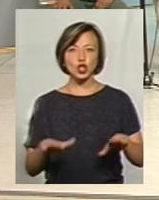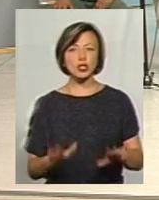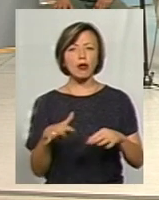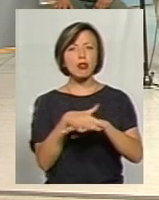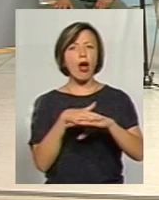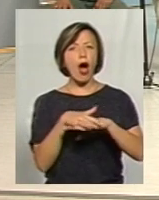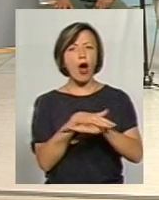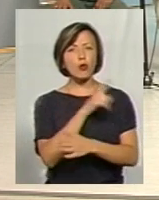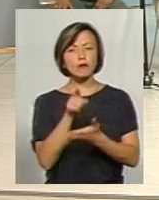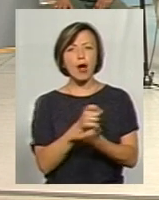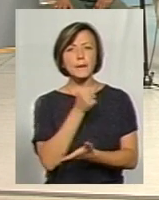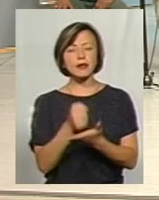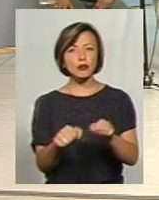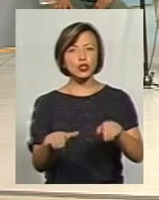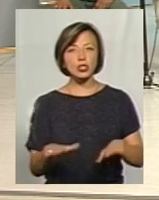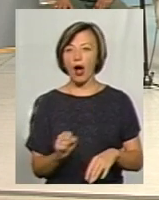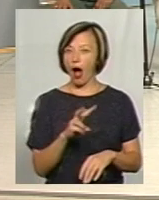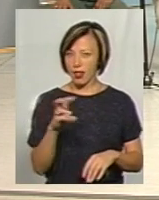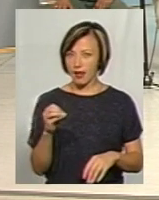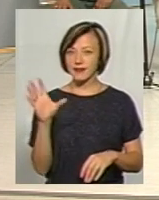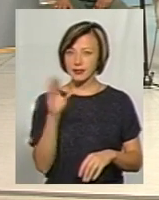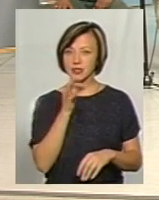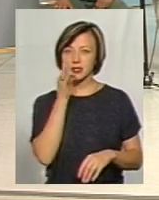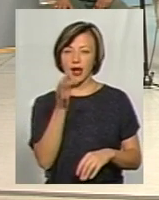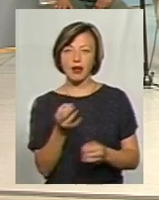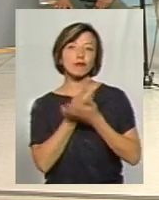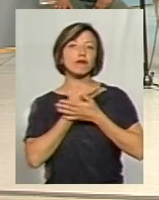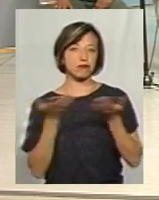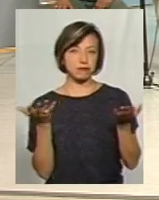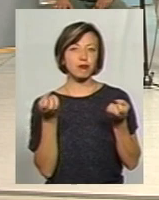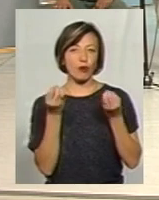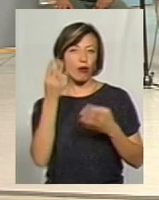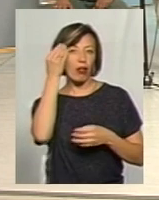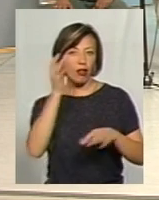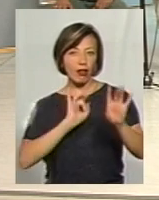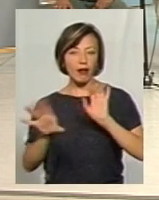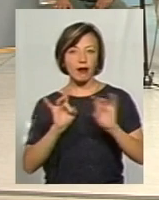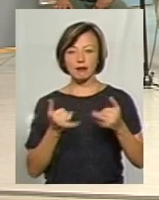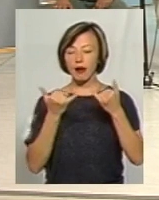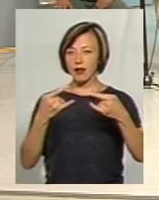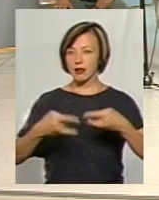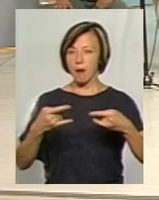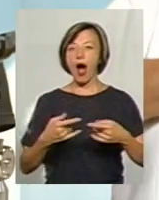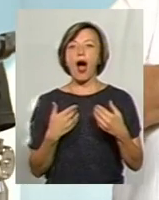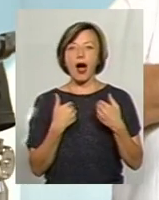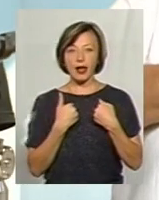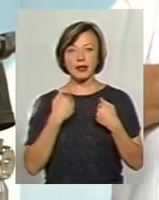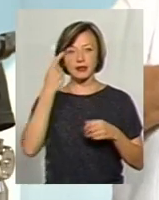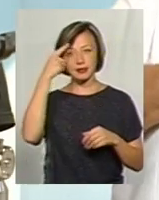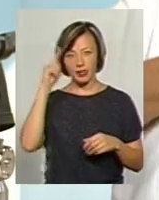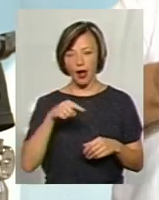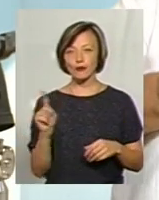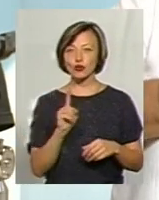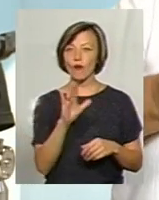народ має прийняти рішення. Але це все ж було сказано для публики, для телебачення. А я то знав,